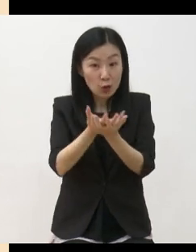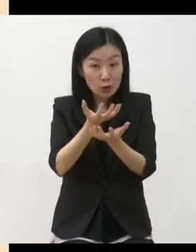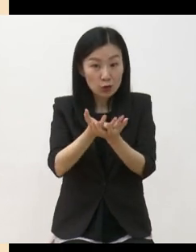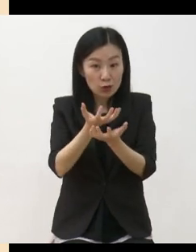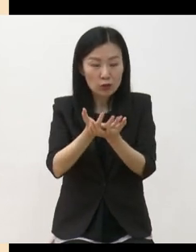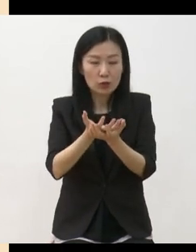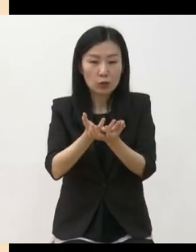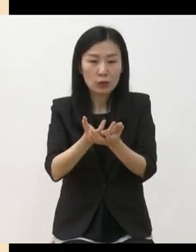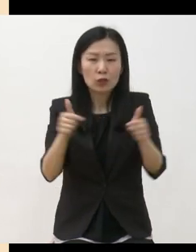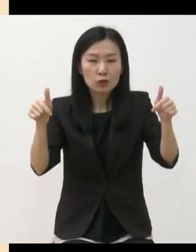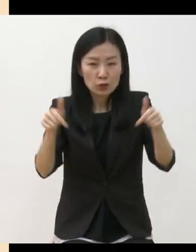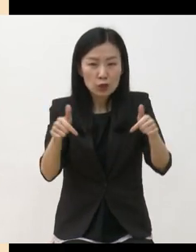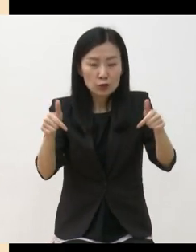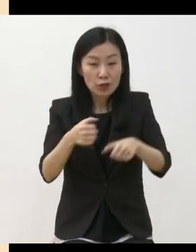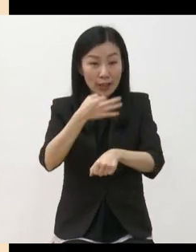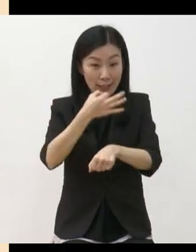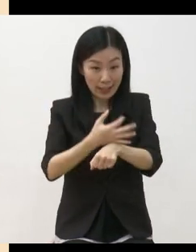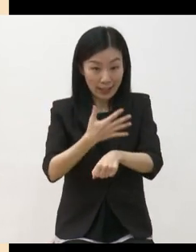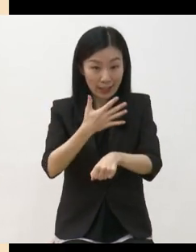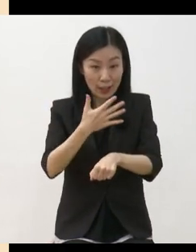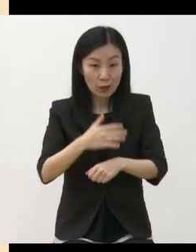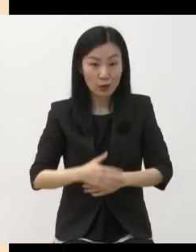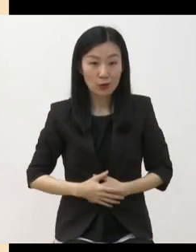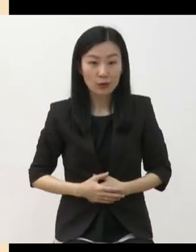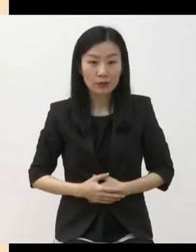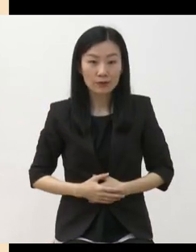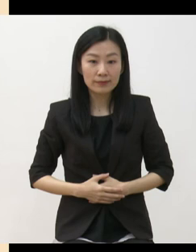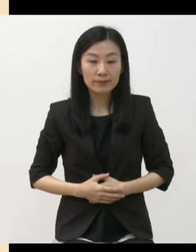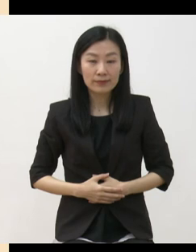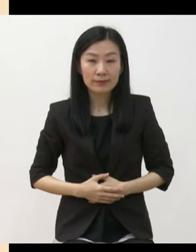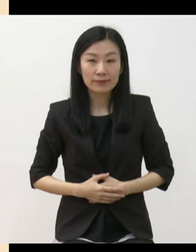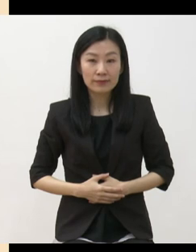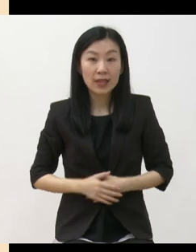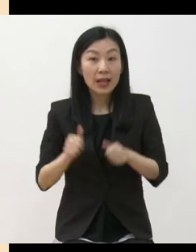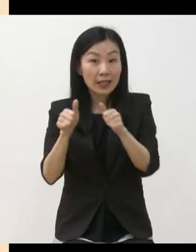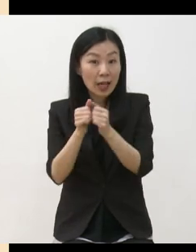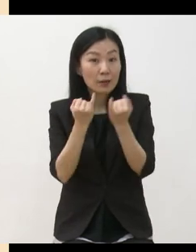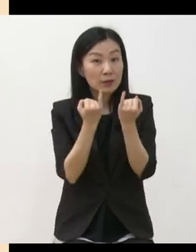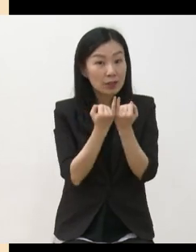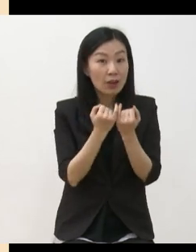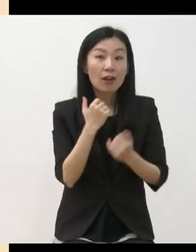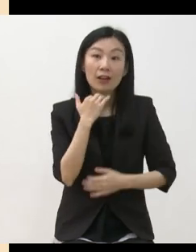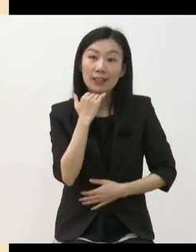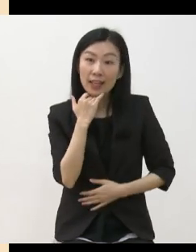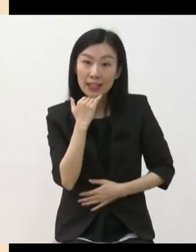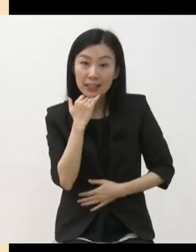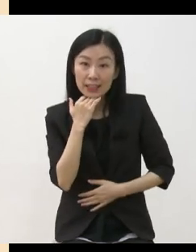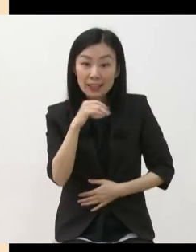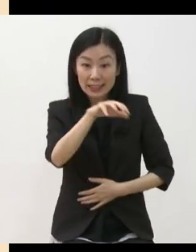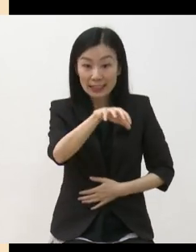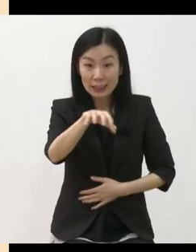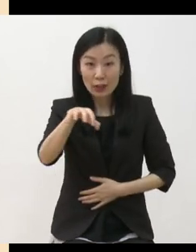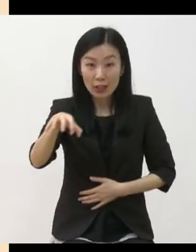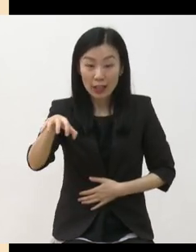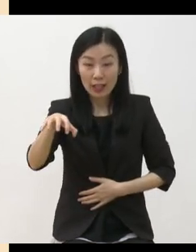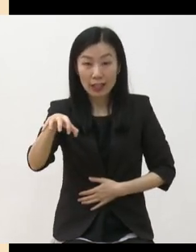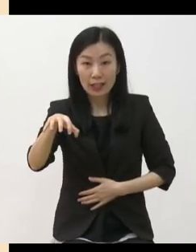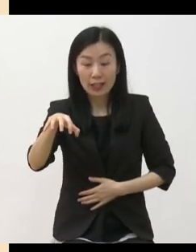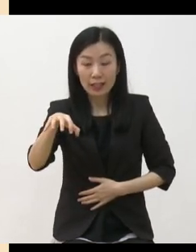심의위원 구성에 있어서 성별, 연령, 지역 구성의 안배를 통해서 균형